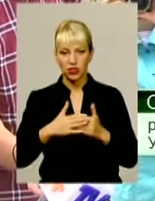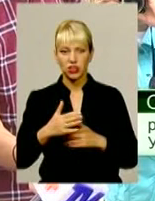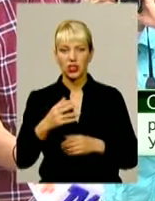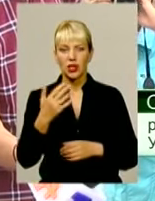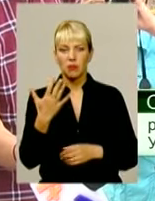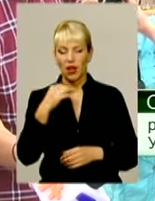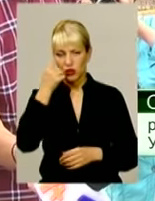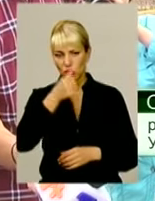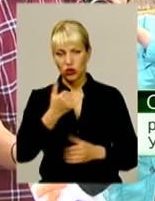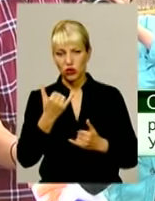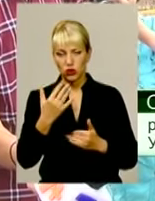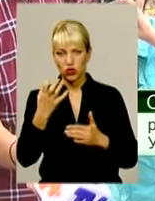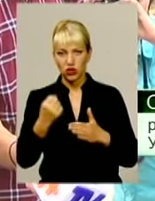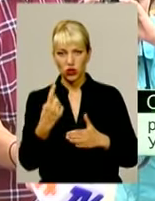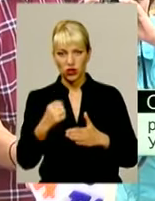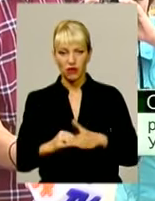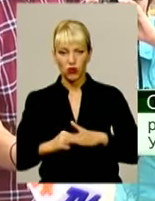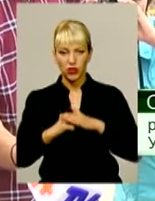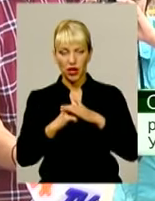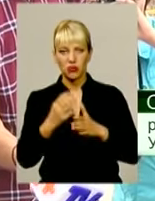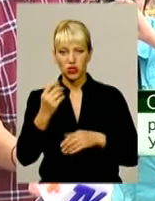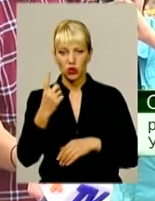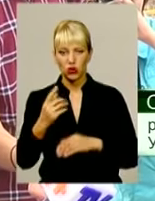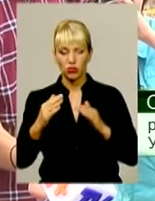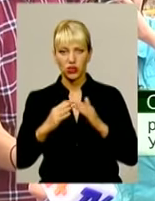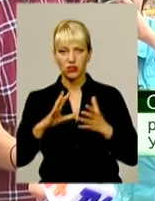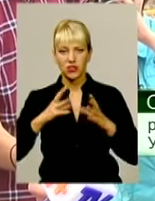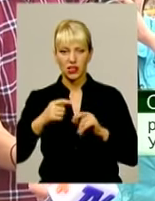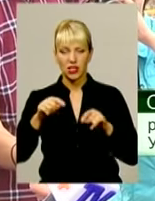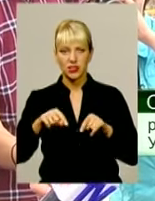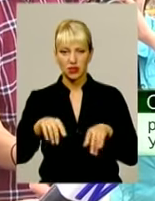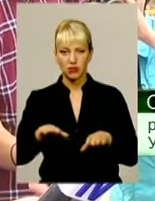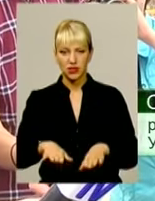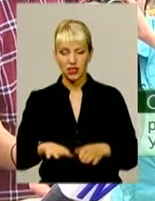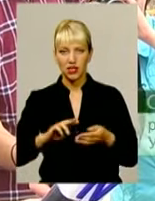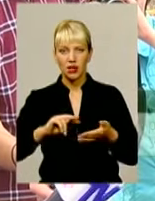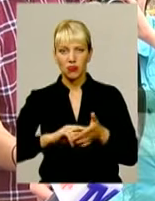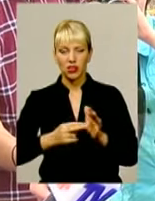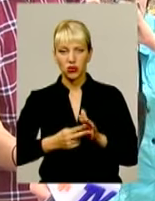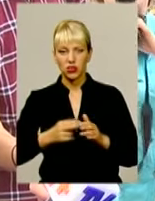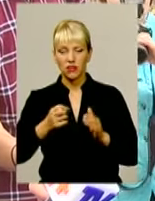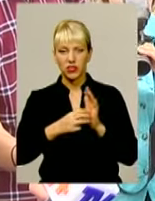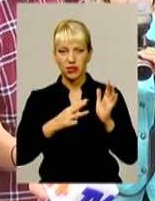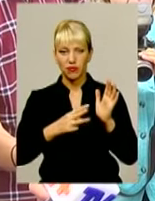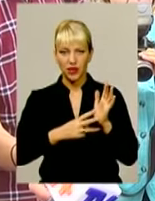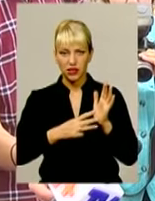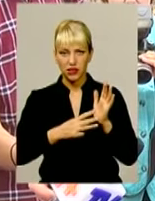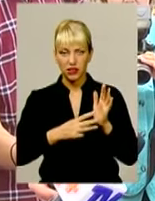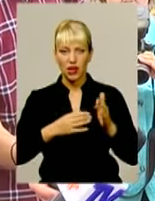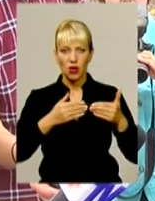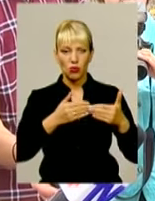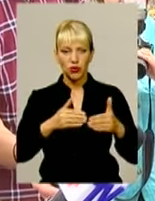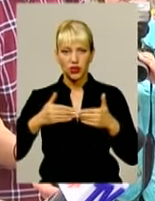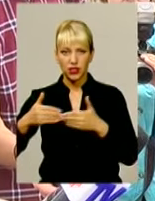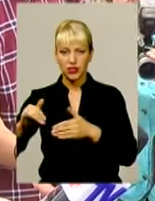фундамент, ще одного будинку. Взагалі на цій місцині планується 18 під'їздів і